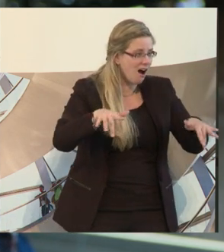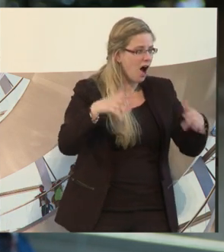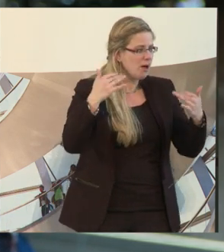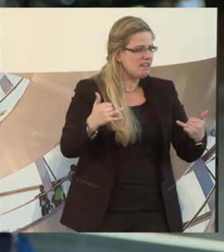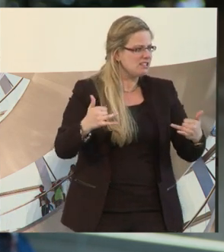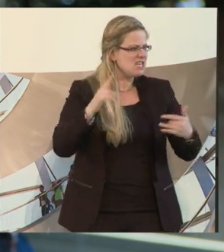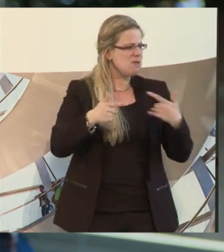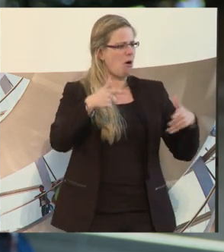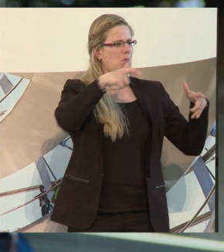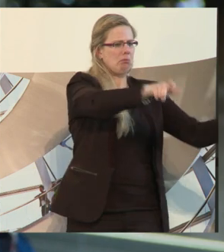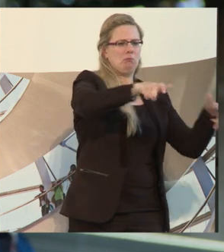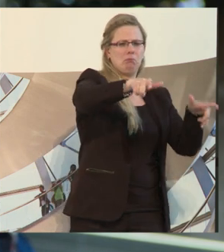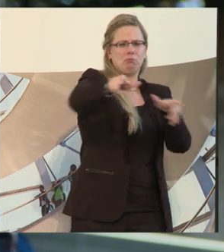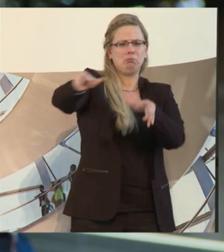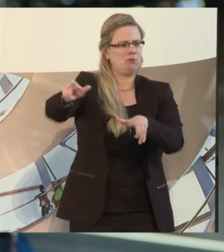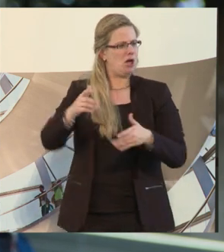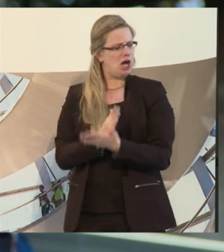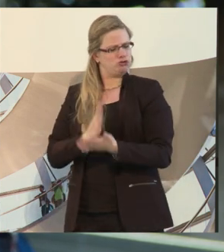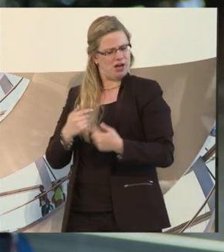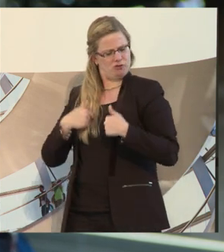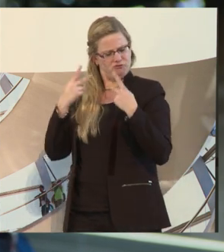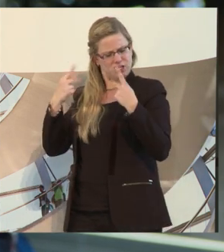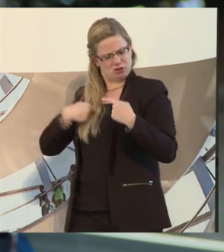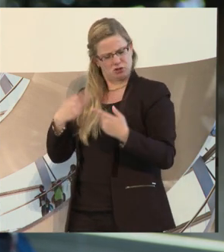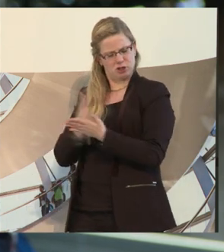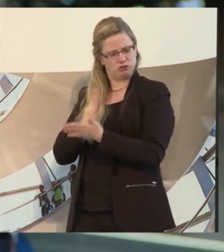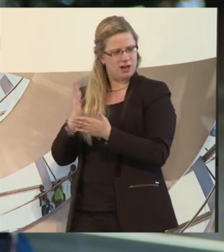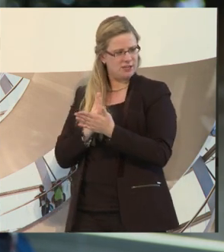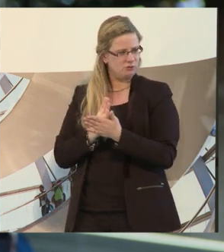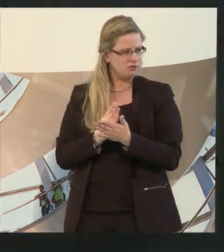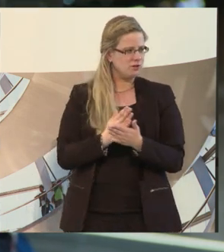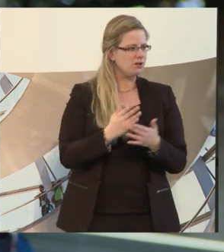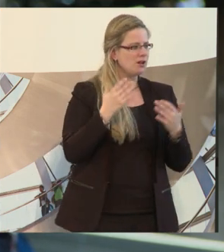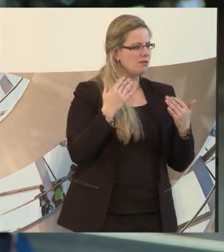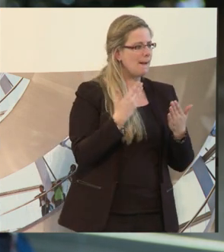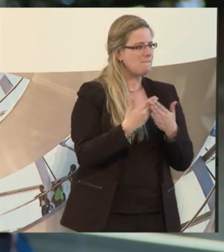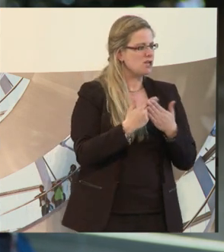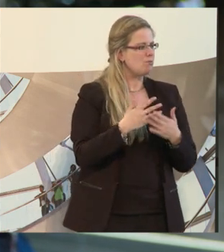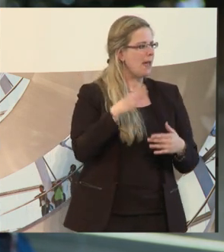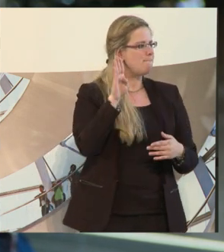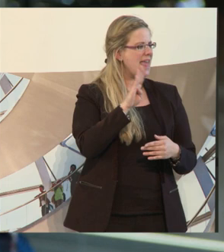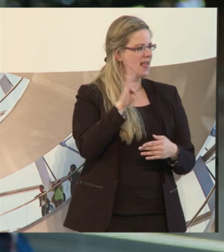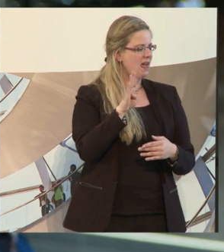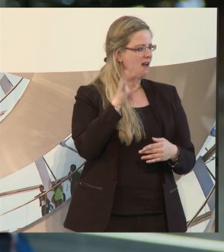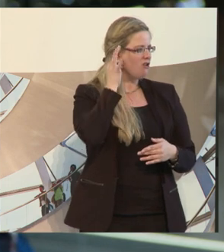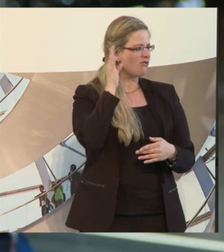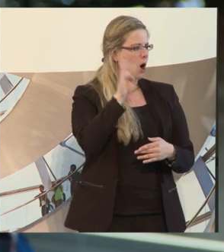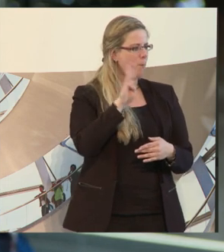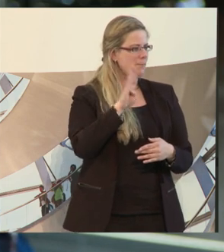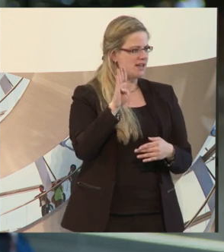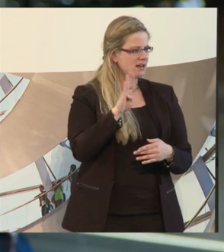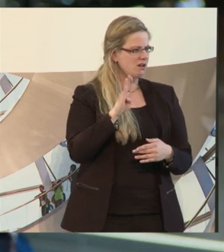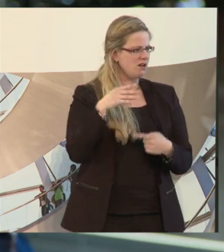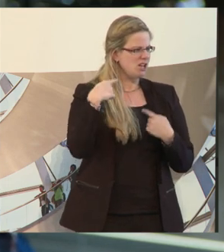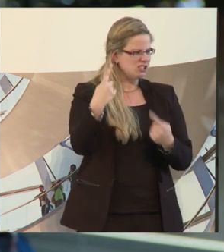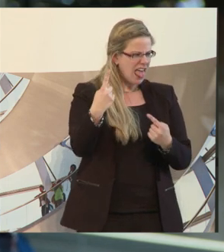werden aus sämtlichen wichtigen Entscheidungen. Ja, das sehe ich jetzt bei Verena Bendelet. Ja, sie arbeitet